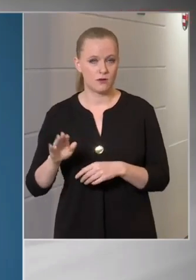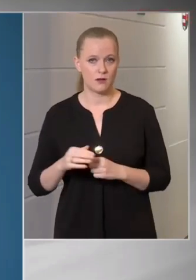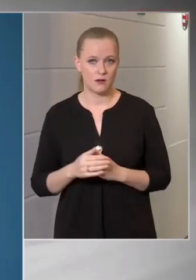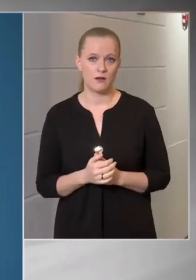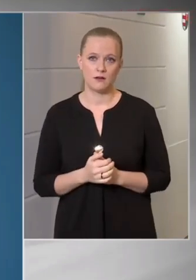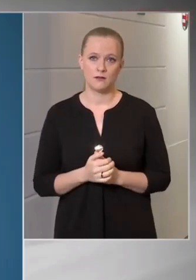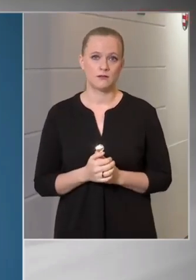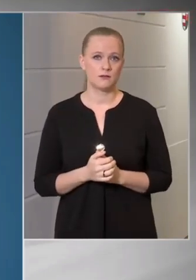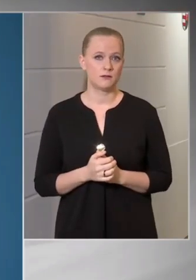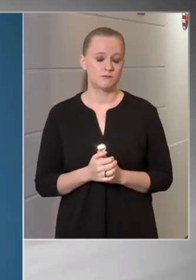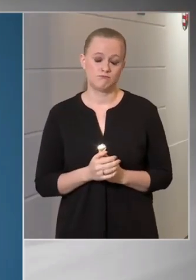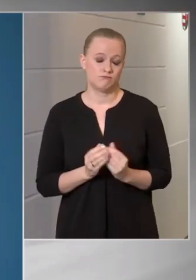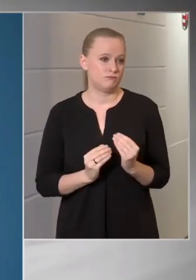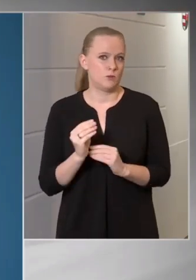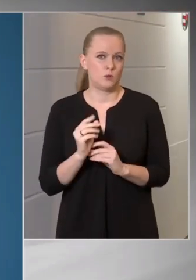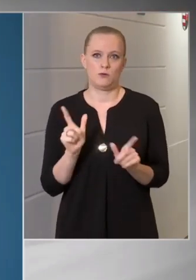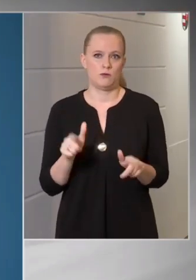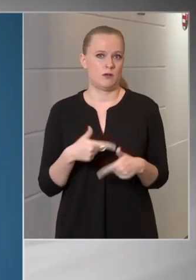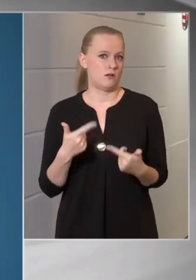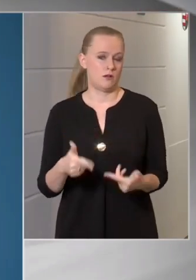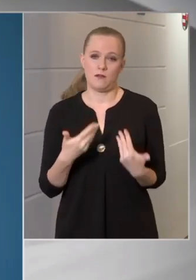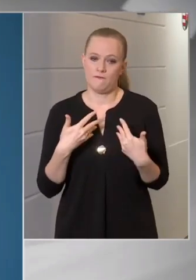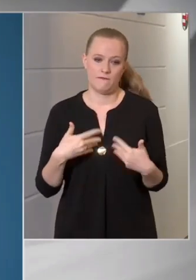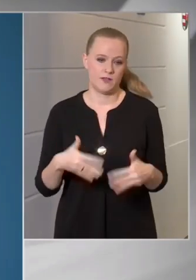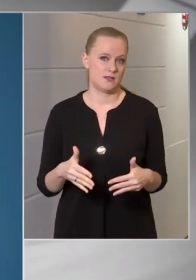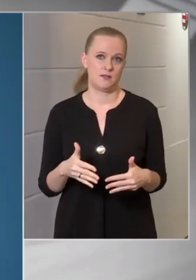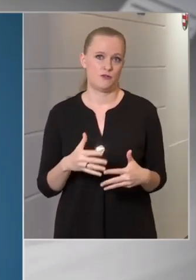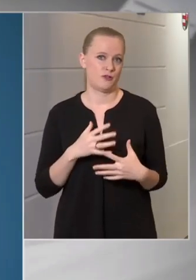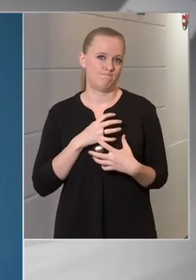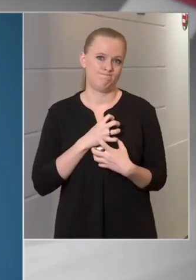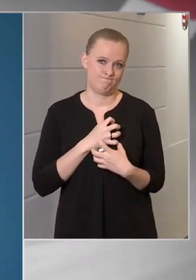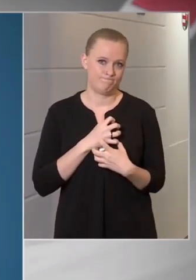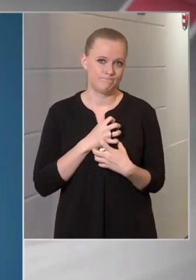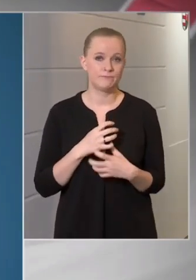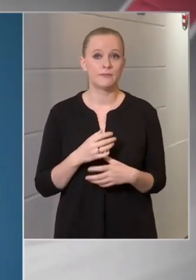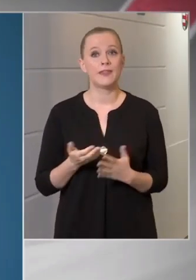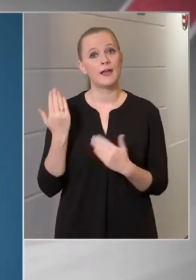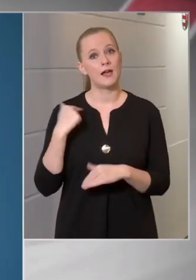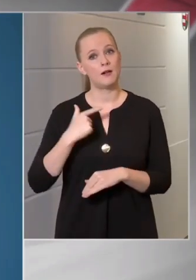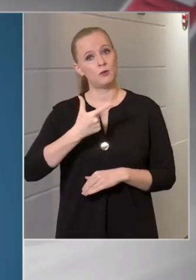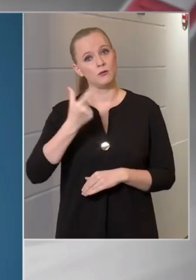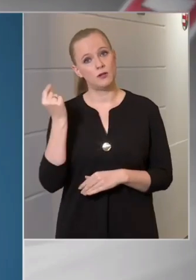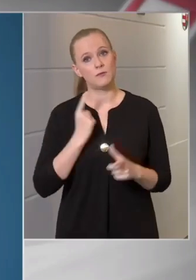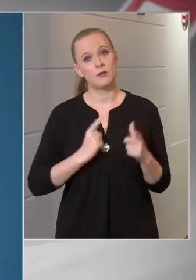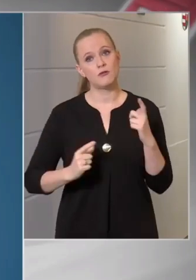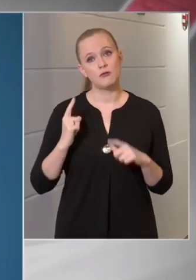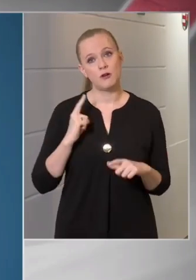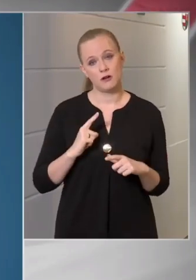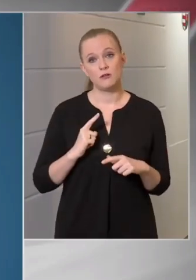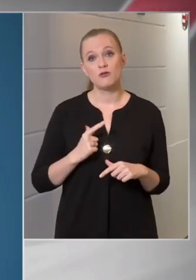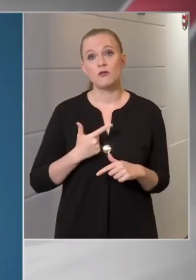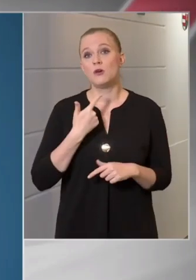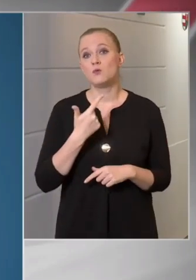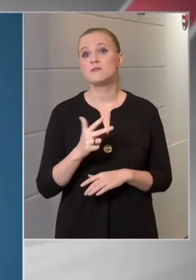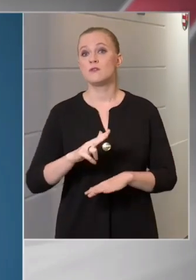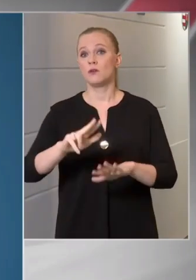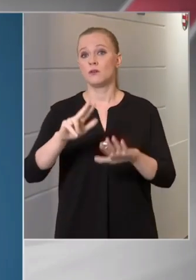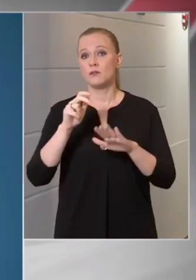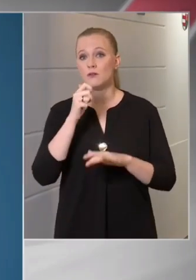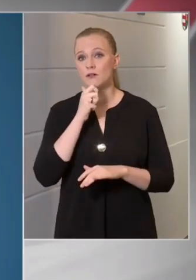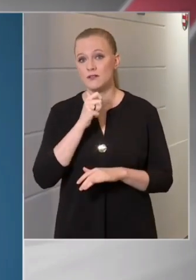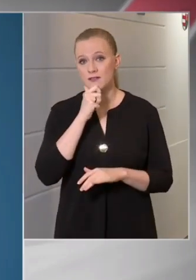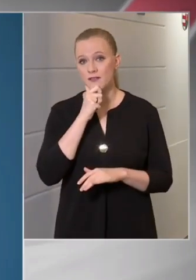pótolhatatlan veszteség. Az elmúlt 24 órában sajnos egy 28 éves